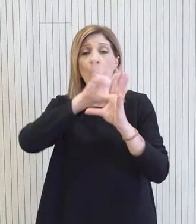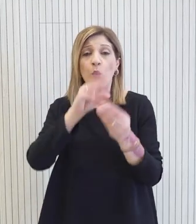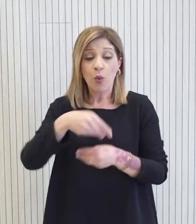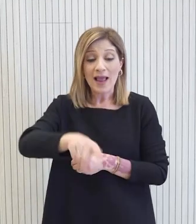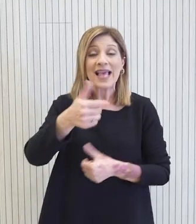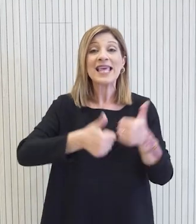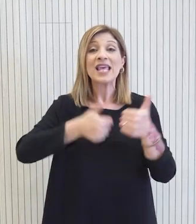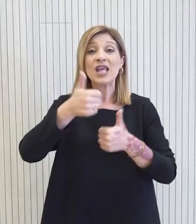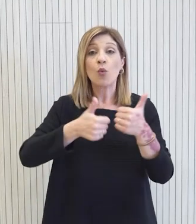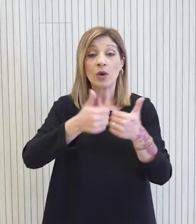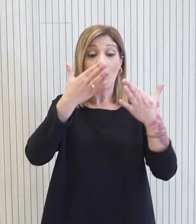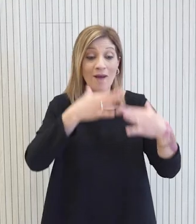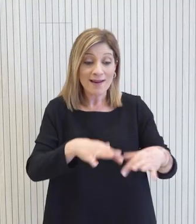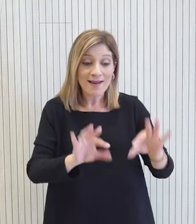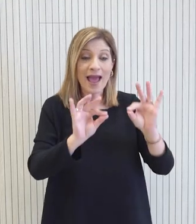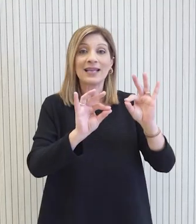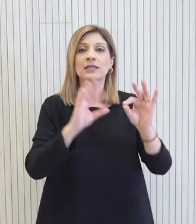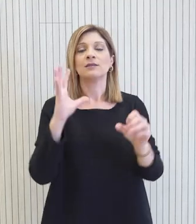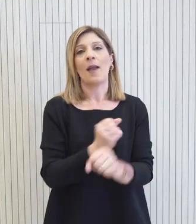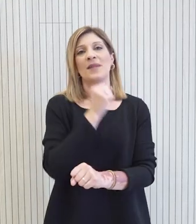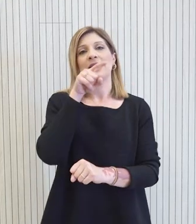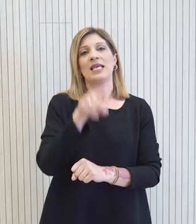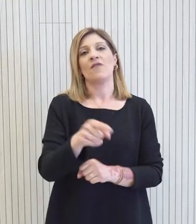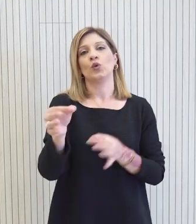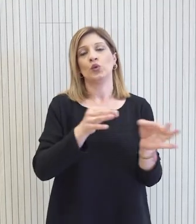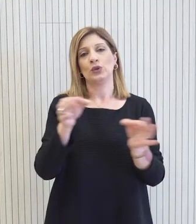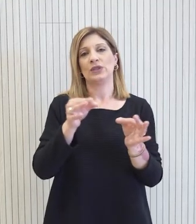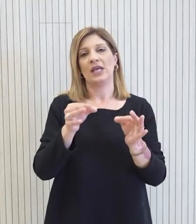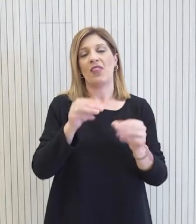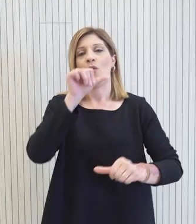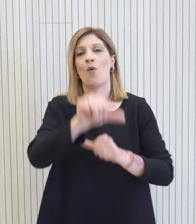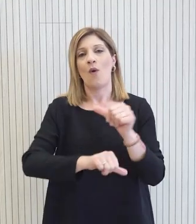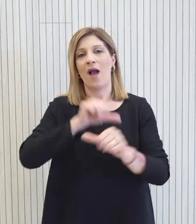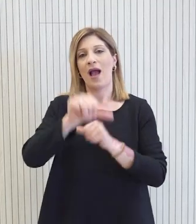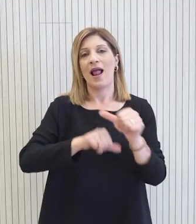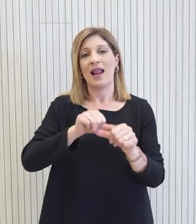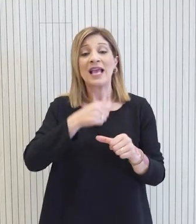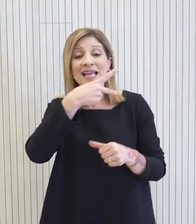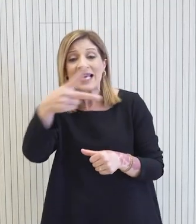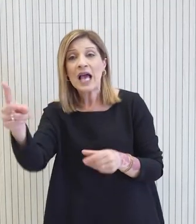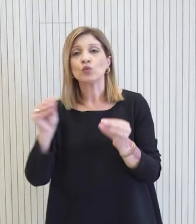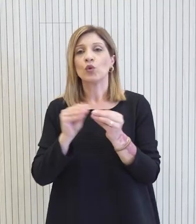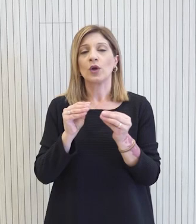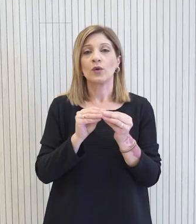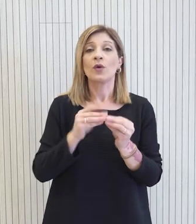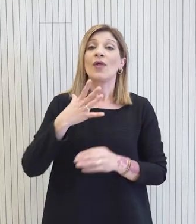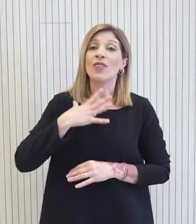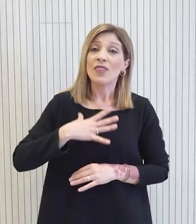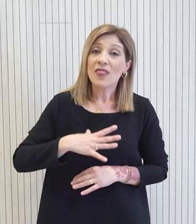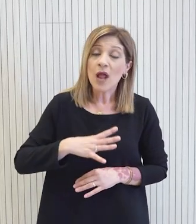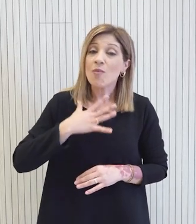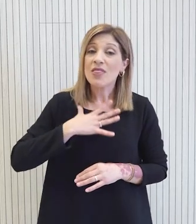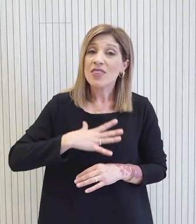προσεχή Ιούνιο να εφαρμόζουμε με την μεγαλύτερη δυνατή επιτυχία αυτή την μεταρρύθμιση που αφορά τον ίδιο περισσότερο από όλους. Αυτό που θέλουμε από αυτή τη